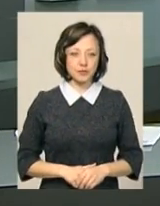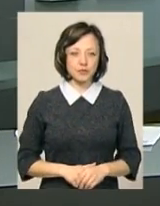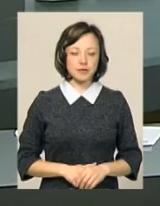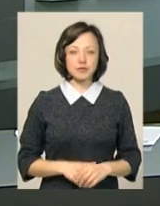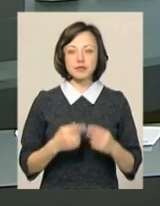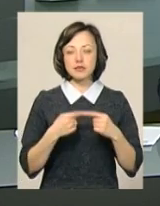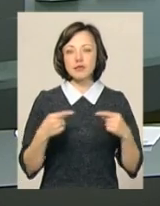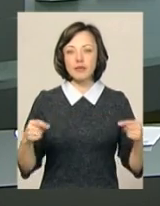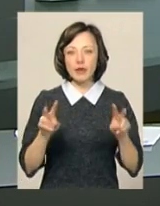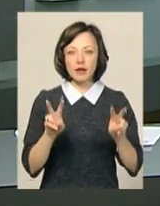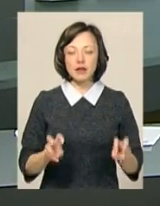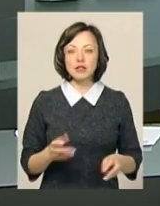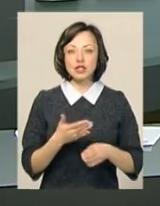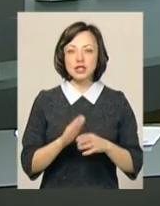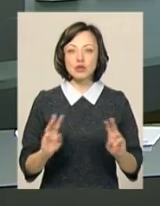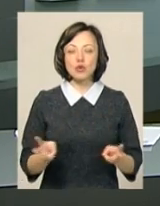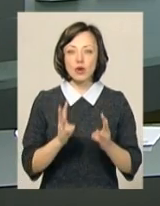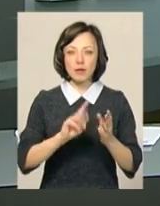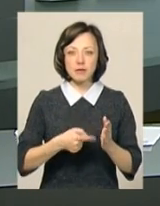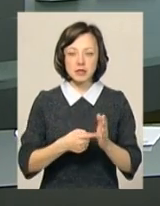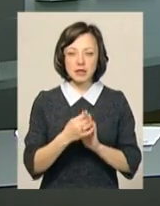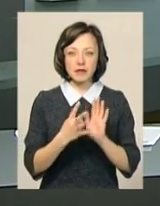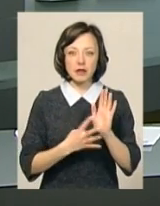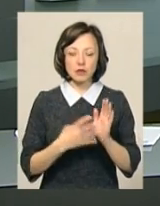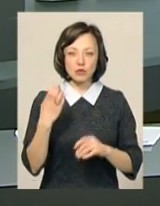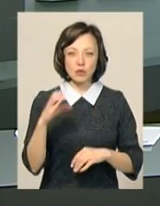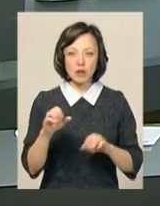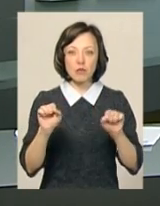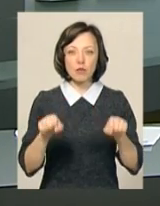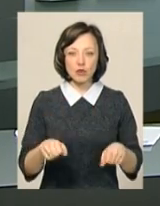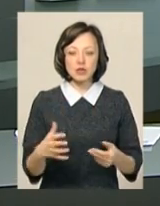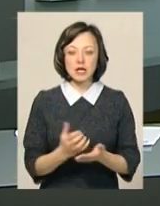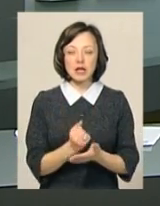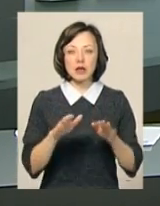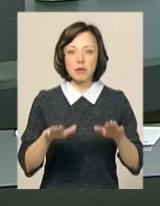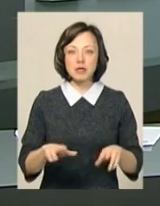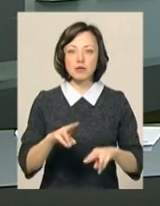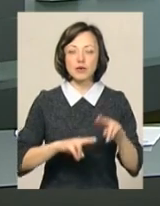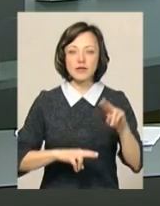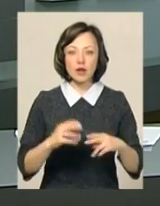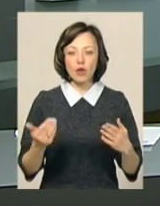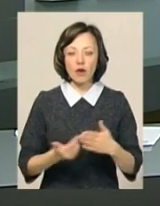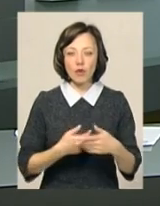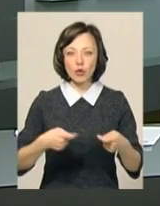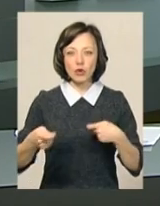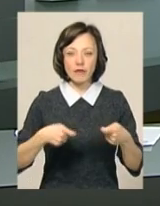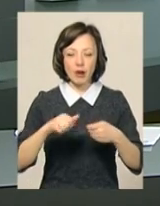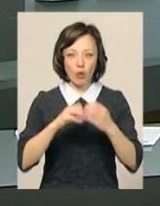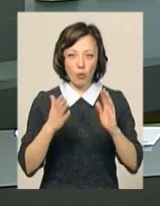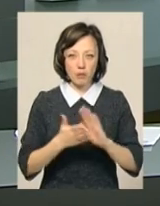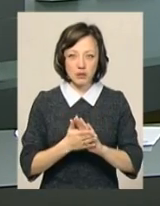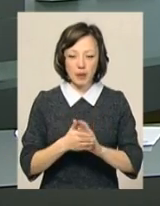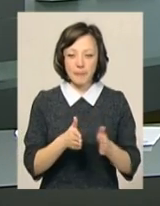І до інших тем, частину згорілого Проскурова початку 19 століття можуть знайти на місці будівництва нового торговельного комплексу.